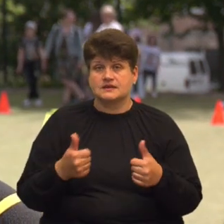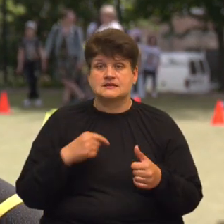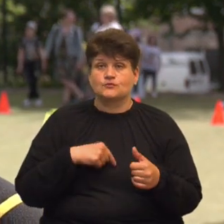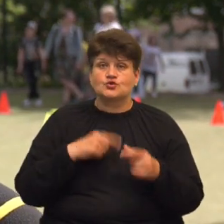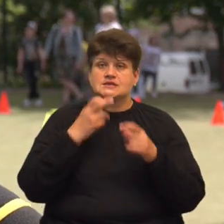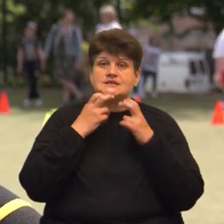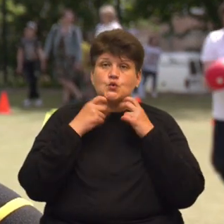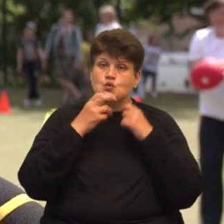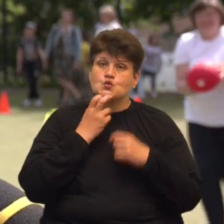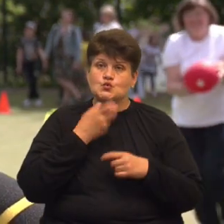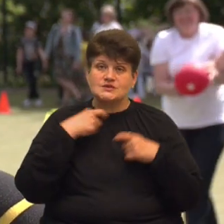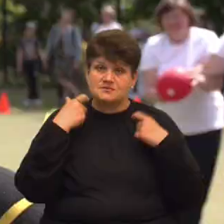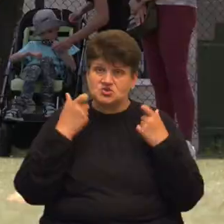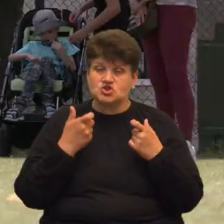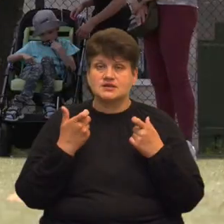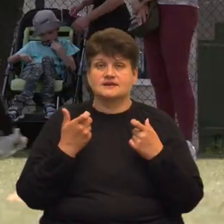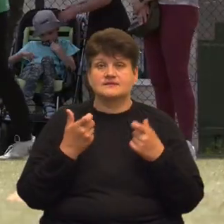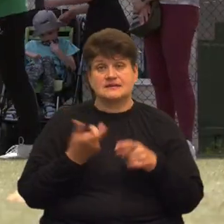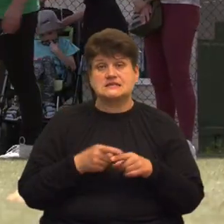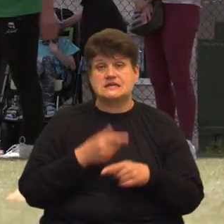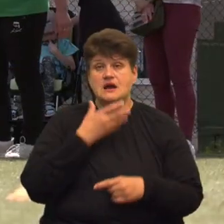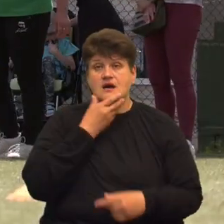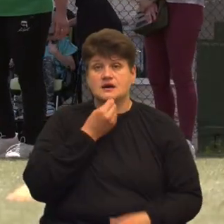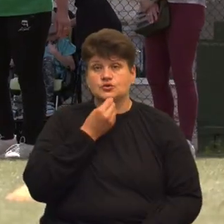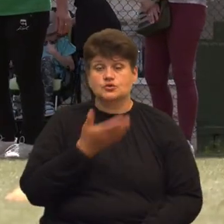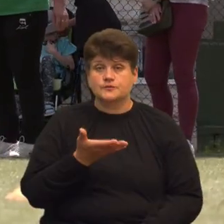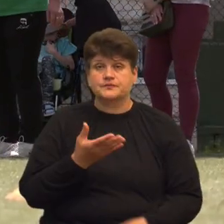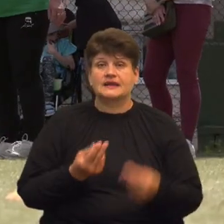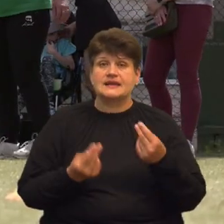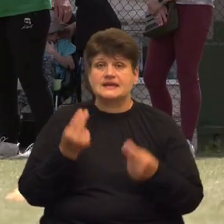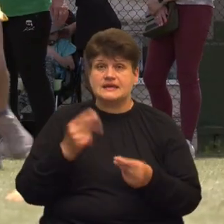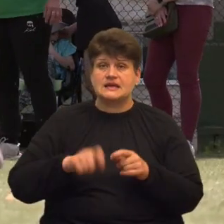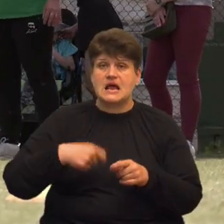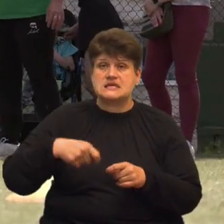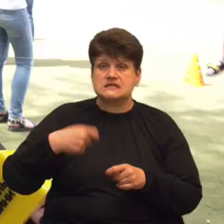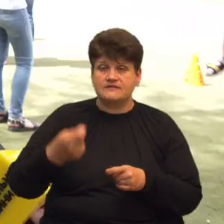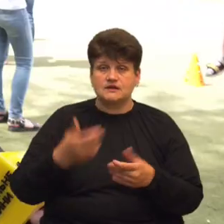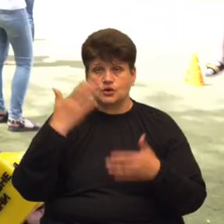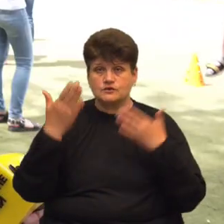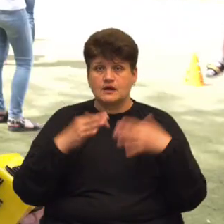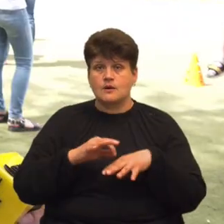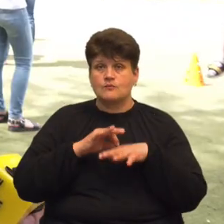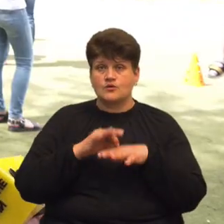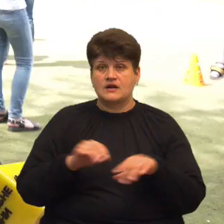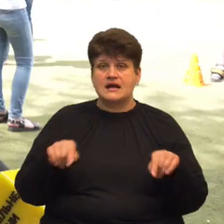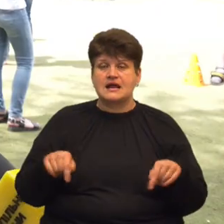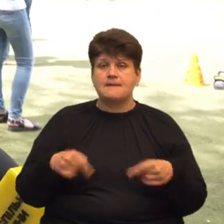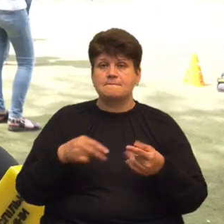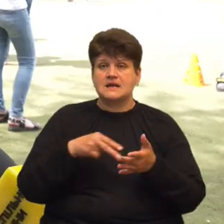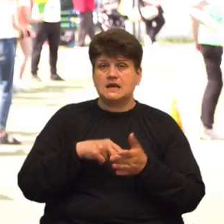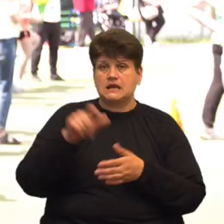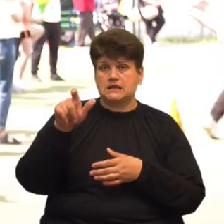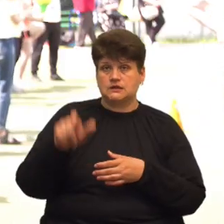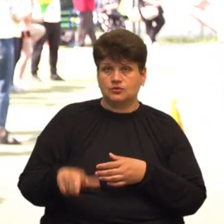усмішки, це гарно». Ігри, естафети та розваги провела для учасників заходу реабілятологиня Ірина